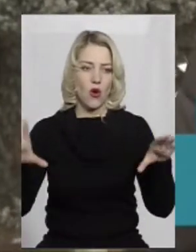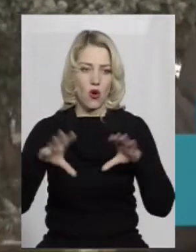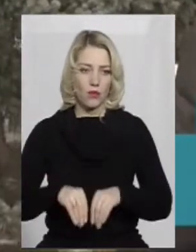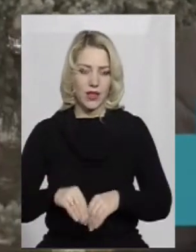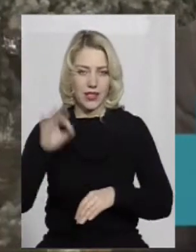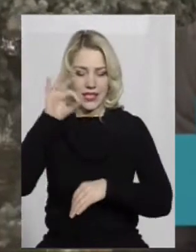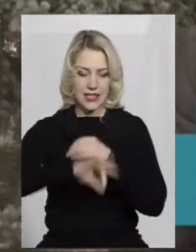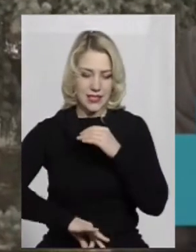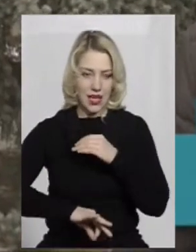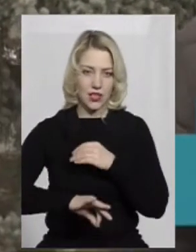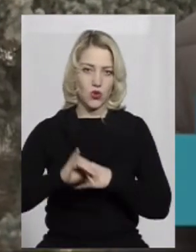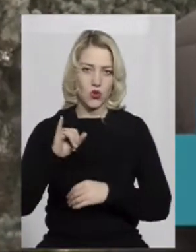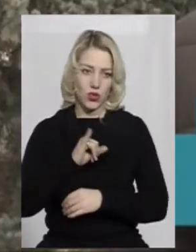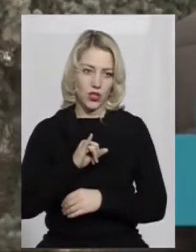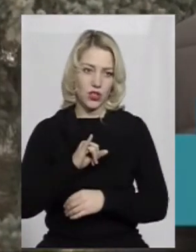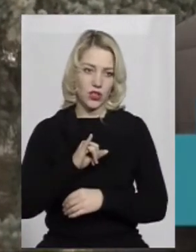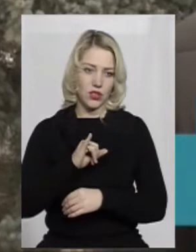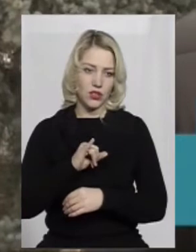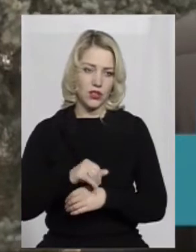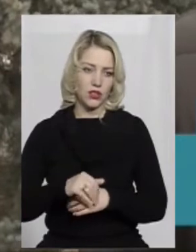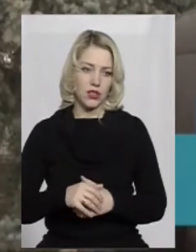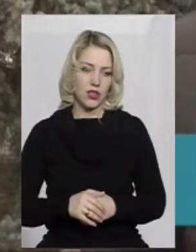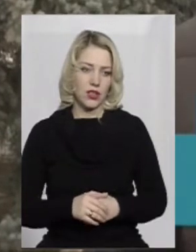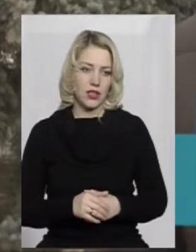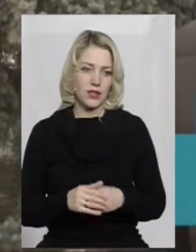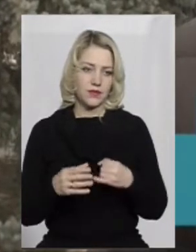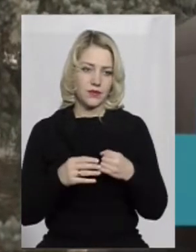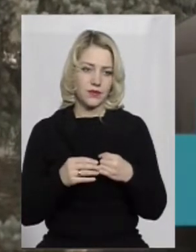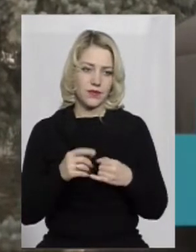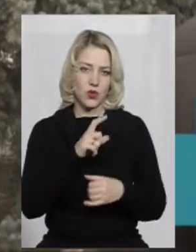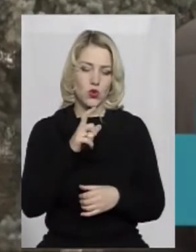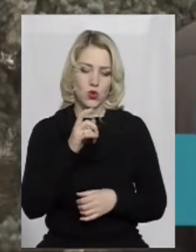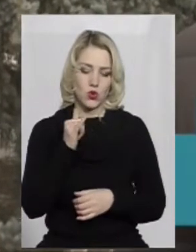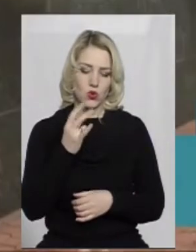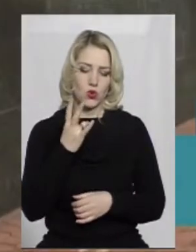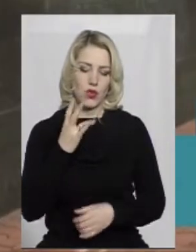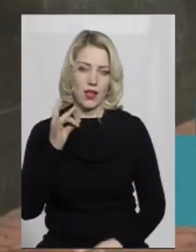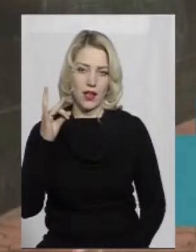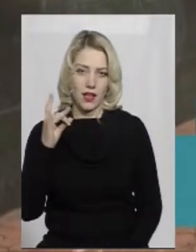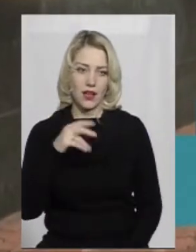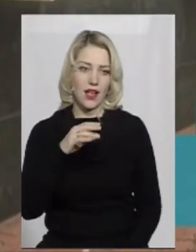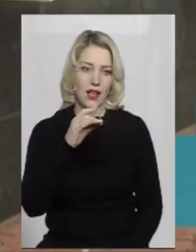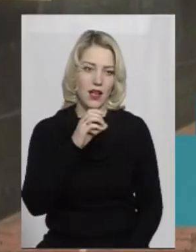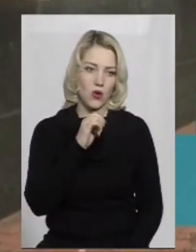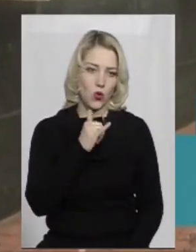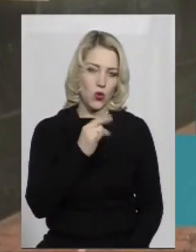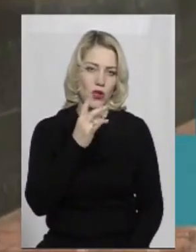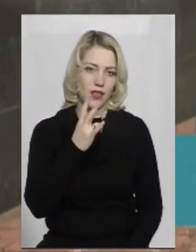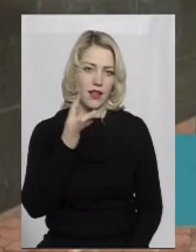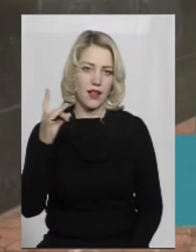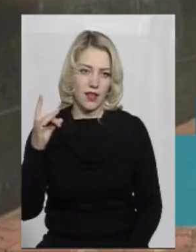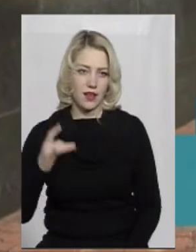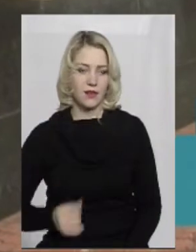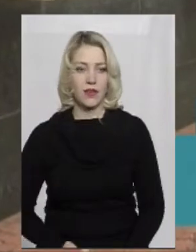Західної, ЗУНР та УНР. День Соборності – це свято,